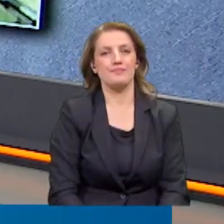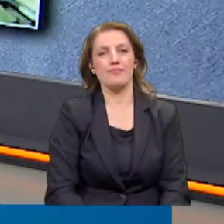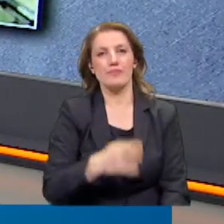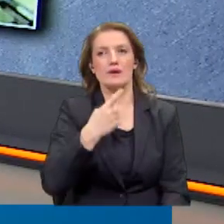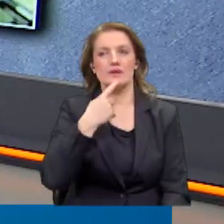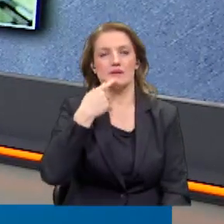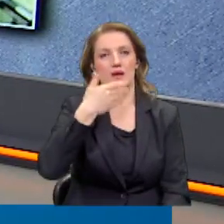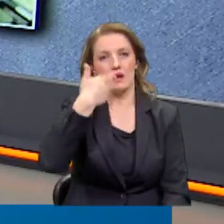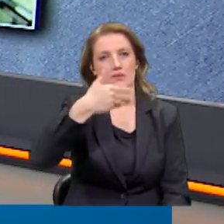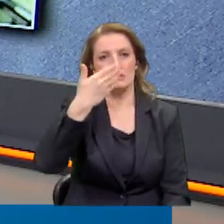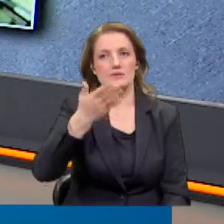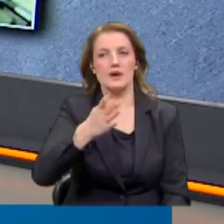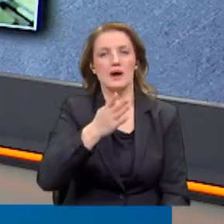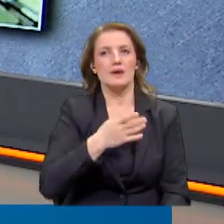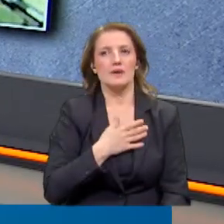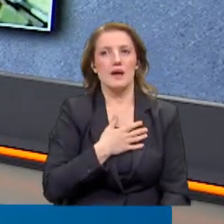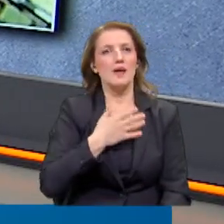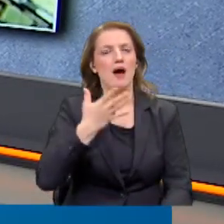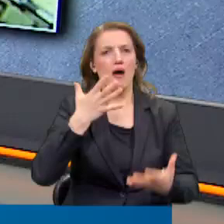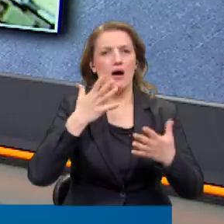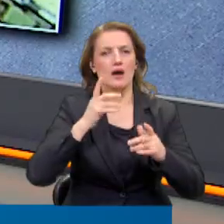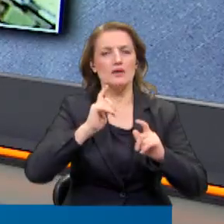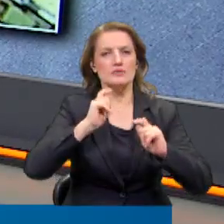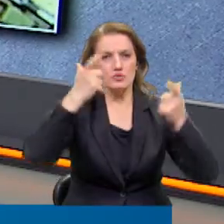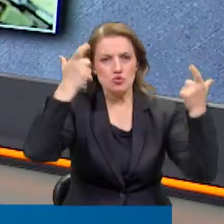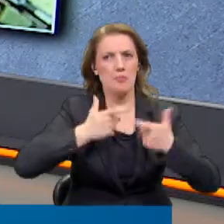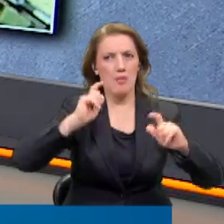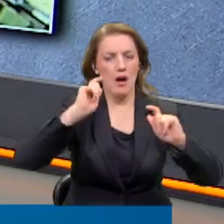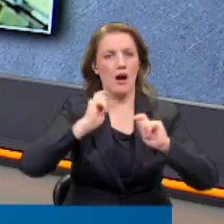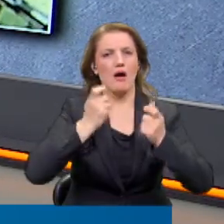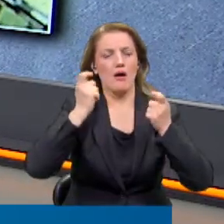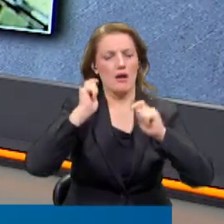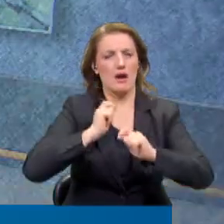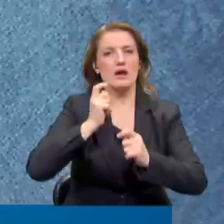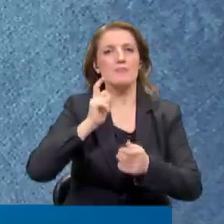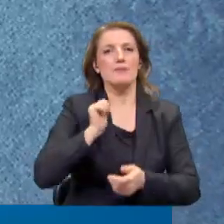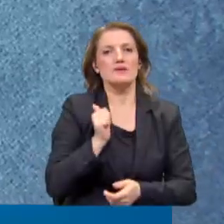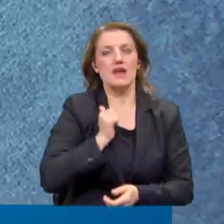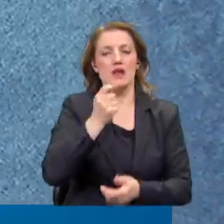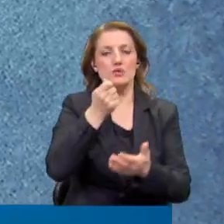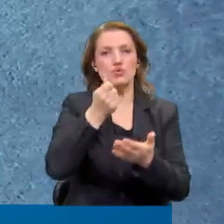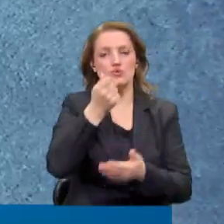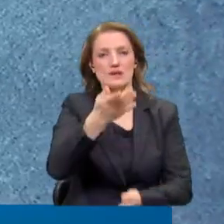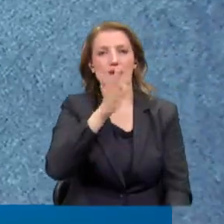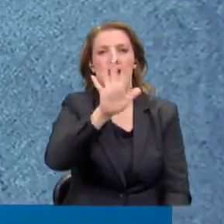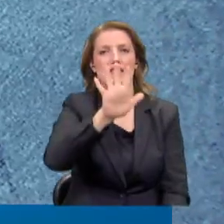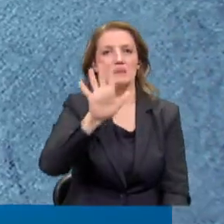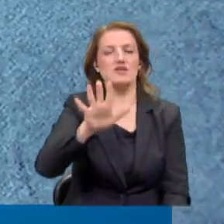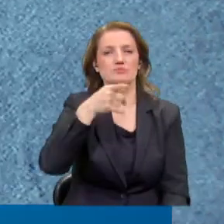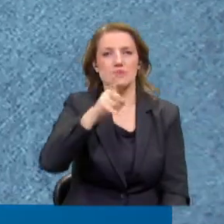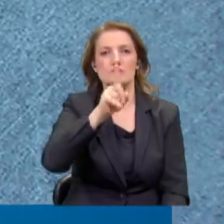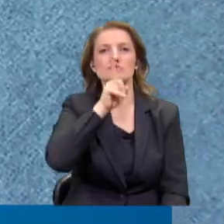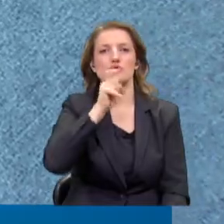ağzından ilan ettiler. Bedel ağırlaştı. Bir başka haber. Bedelli askerliğin ücreti 55.194 liraya yükseldi.